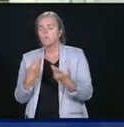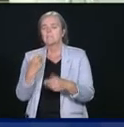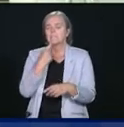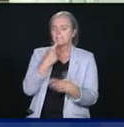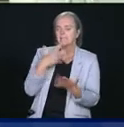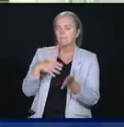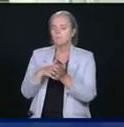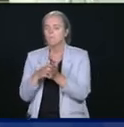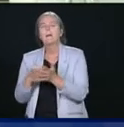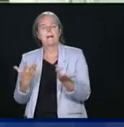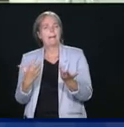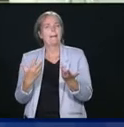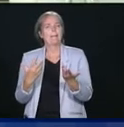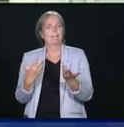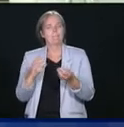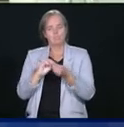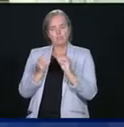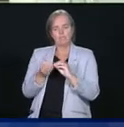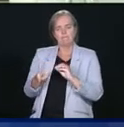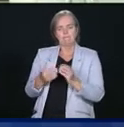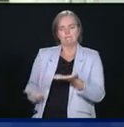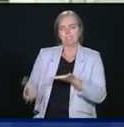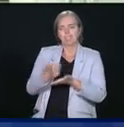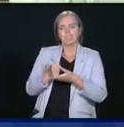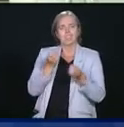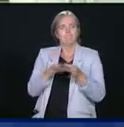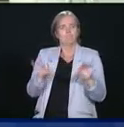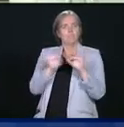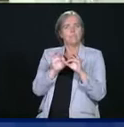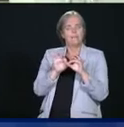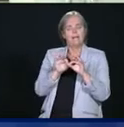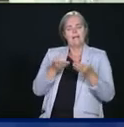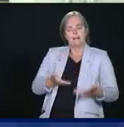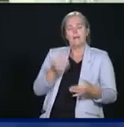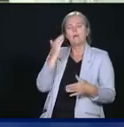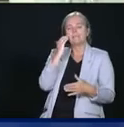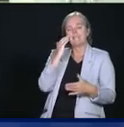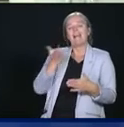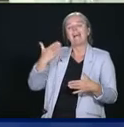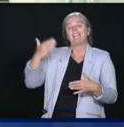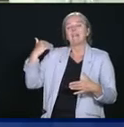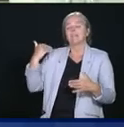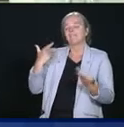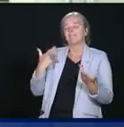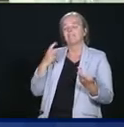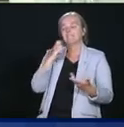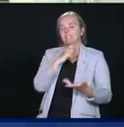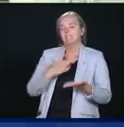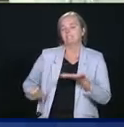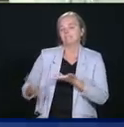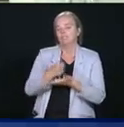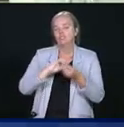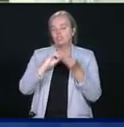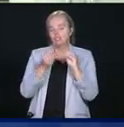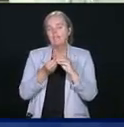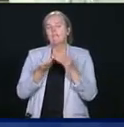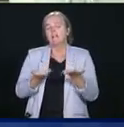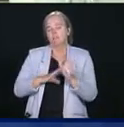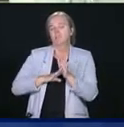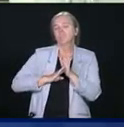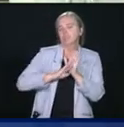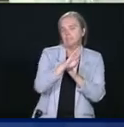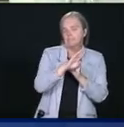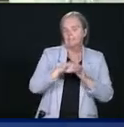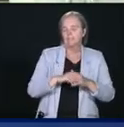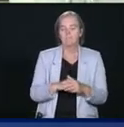important de faire. Et traditionnellement, ce sont des données difficilement collectables. Mais en ce qui a trait